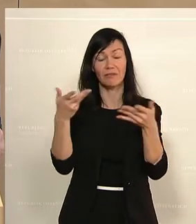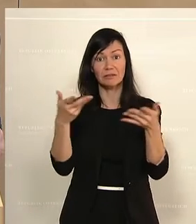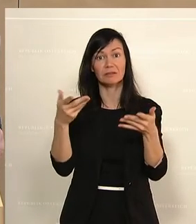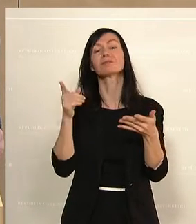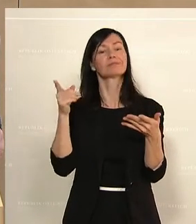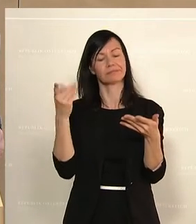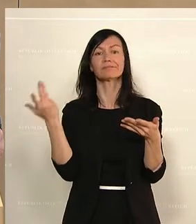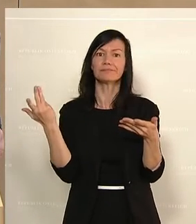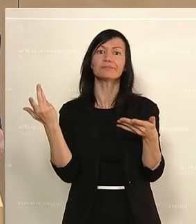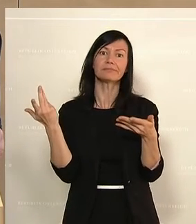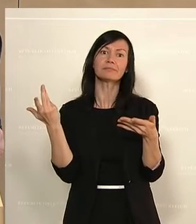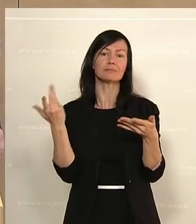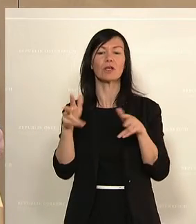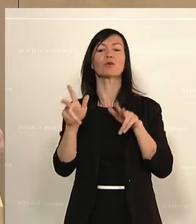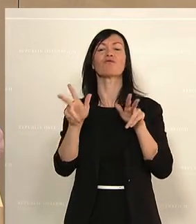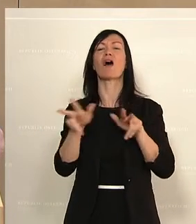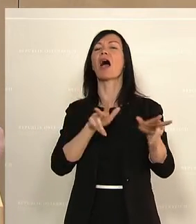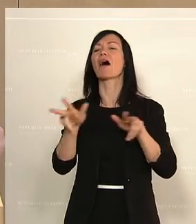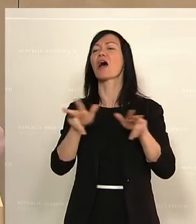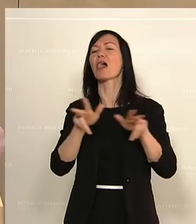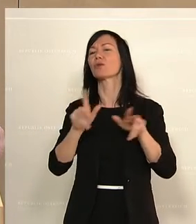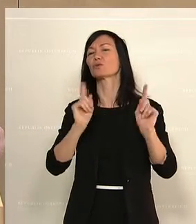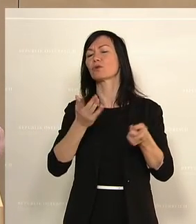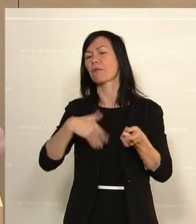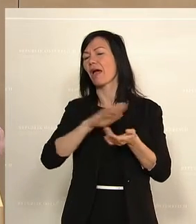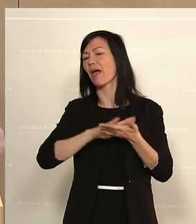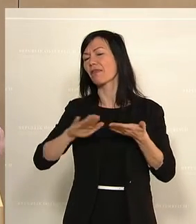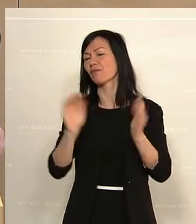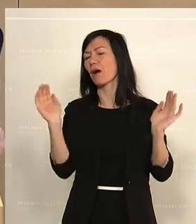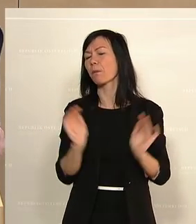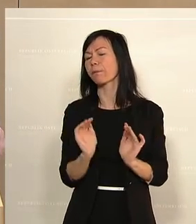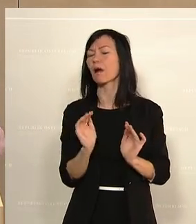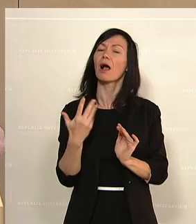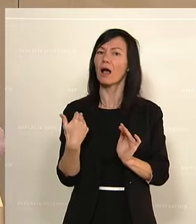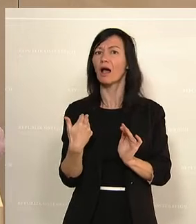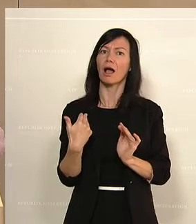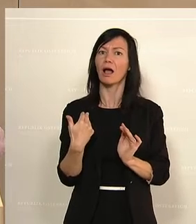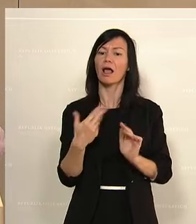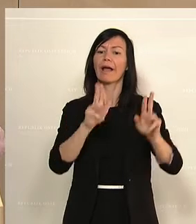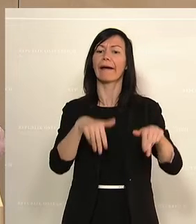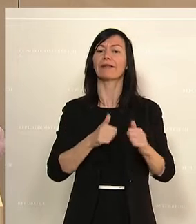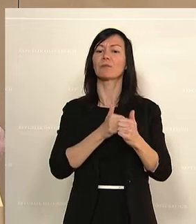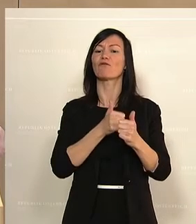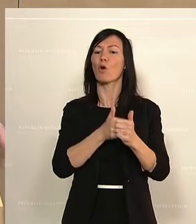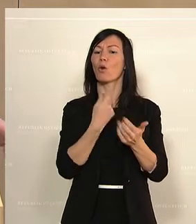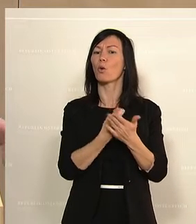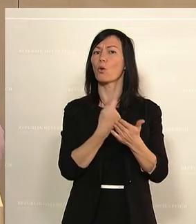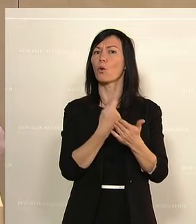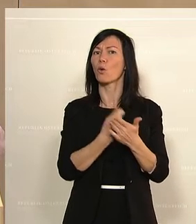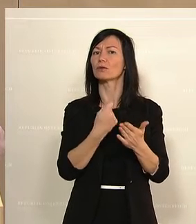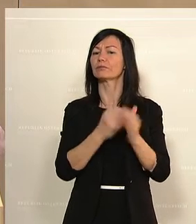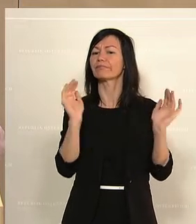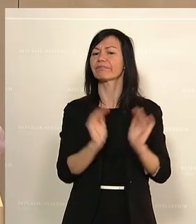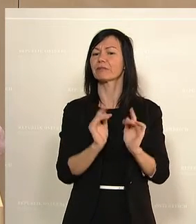darf, ist eine Verwaltungsvereinfachung und eine Reduzierung der Rechtsbefolgungskosten, was auch